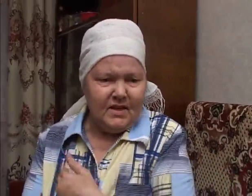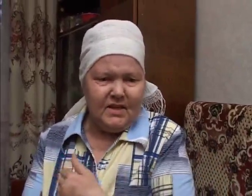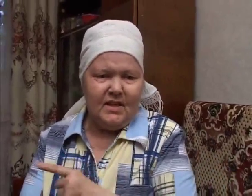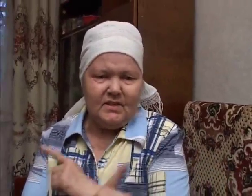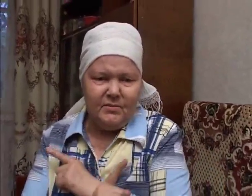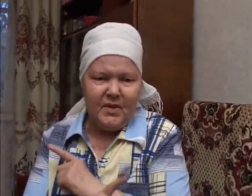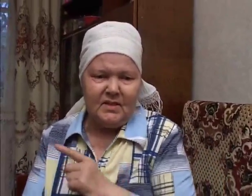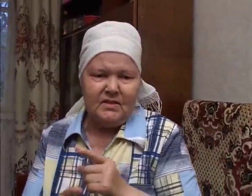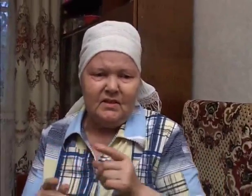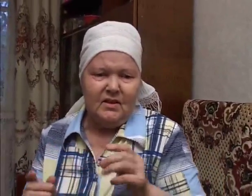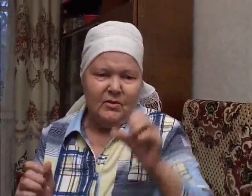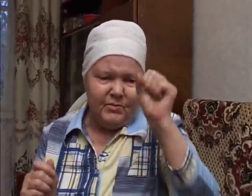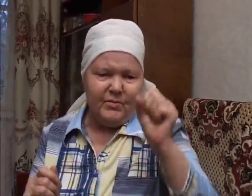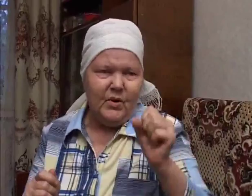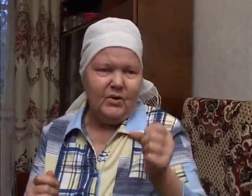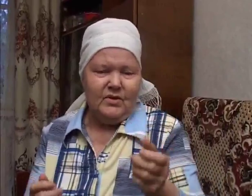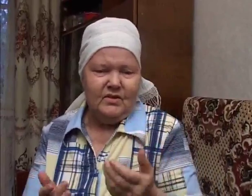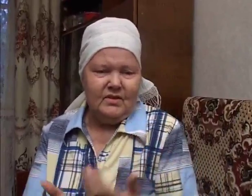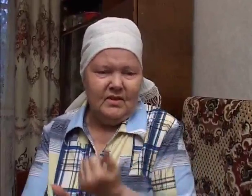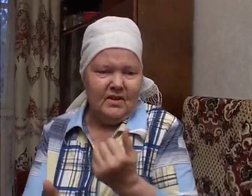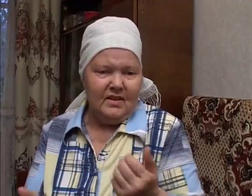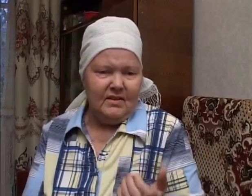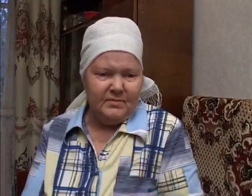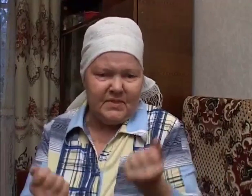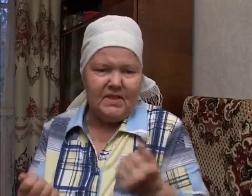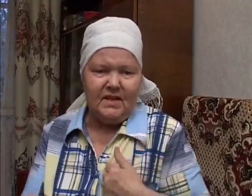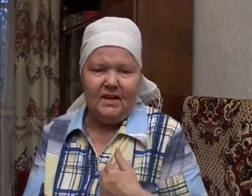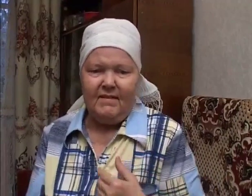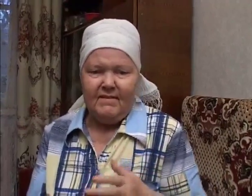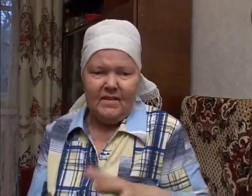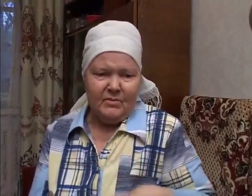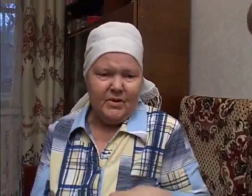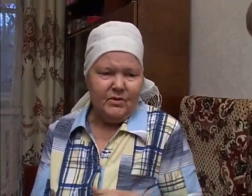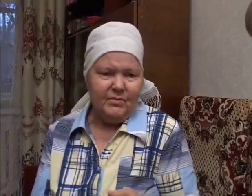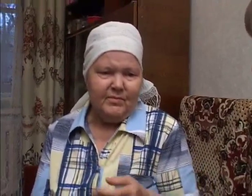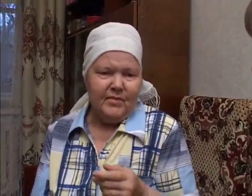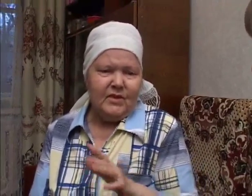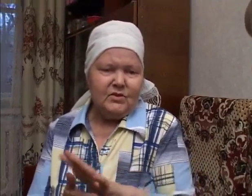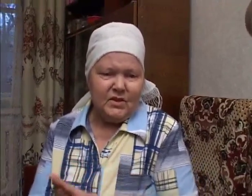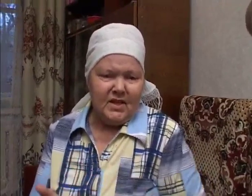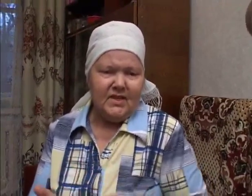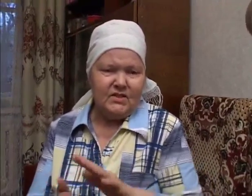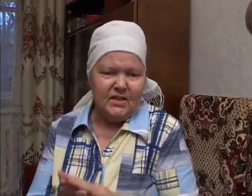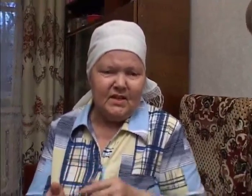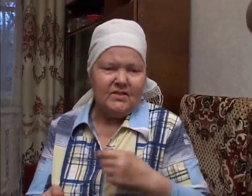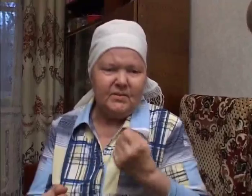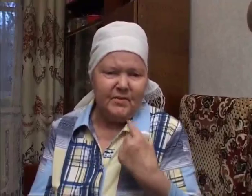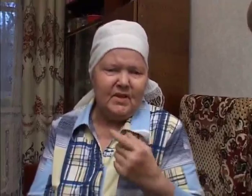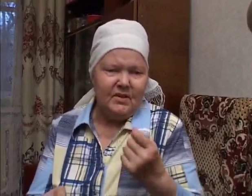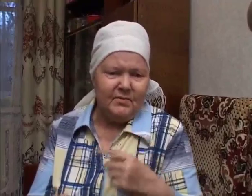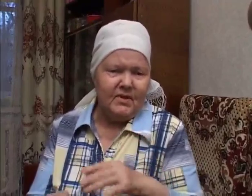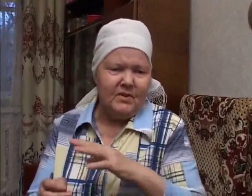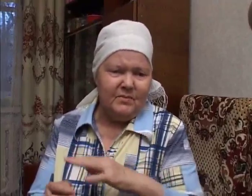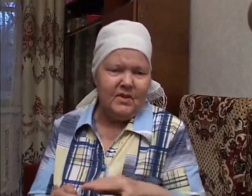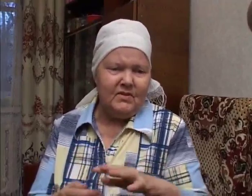и хотела сброситься, хотела умереть. Но Бог меня спас. А потом еще дальше,